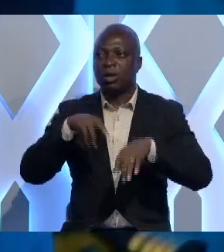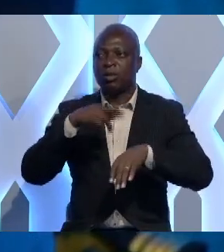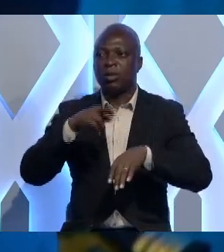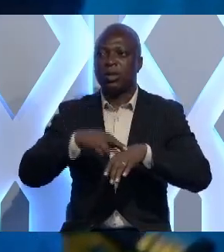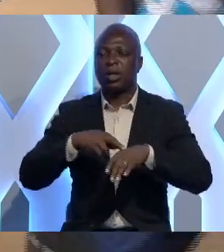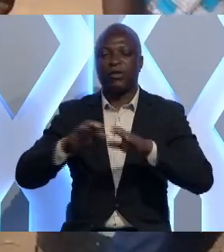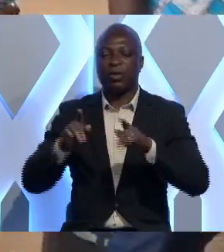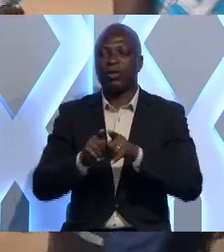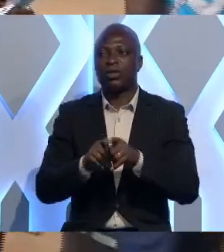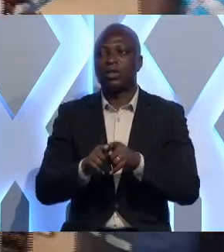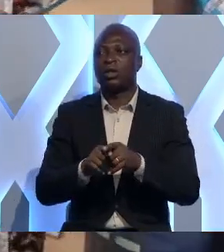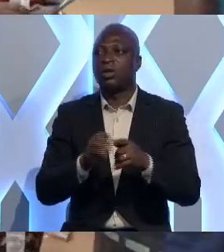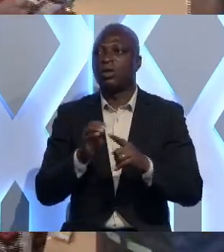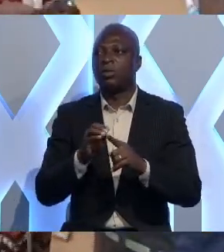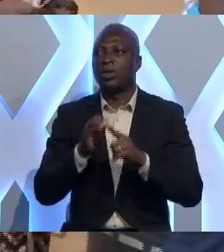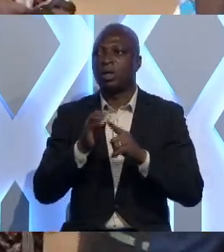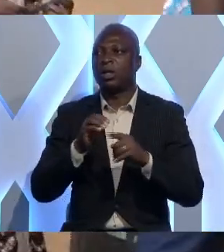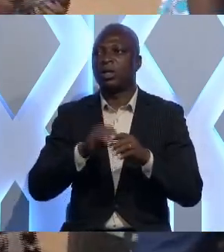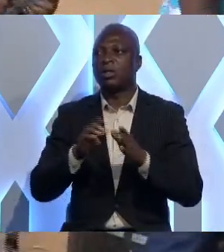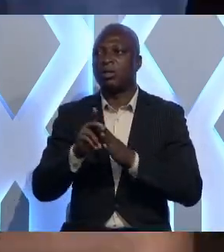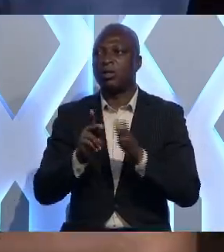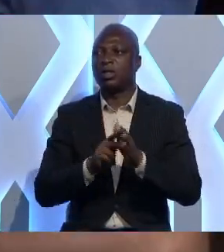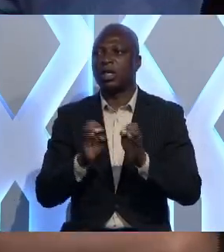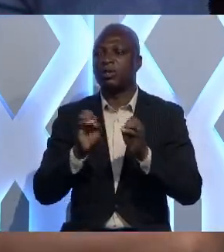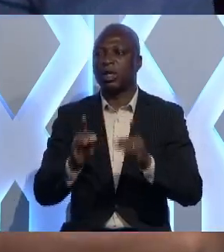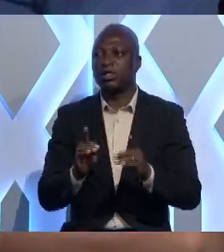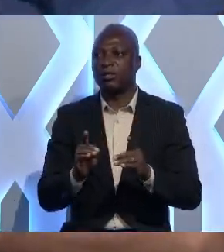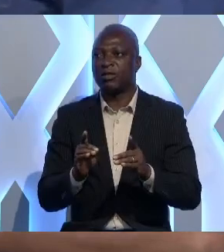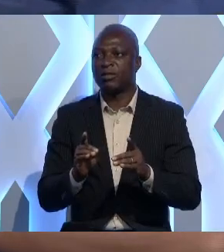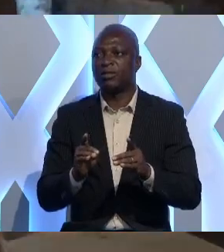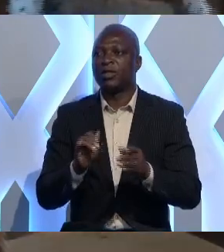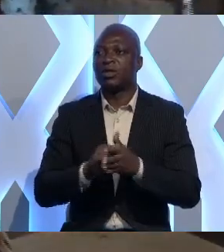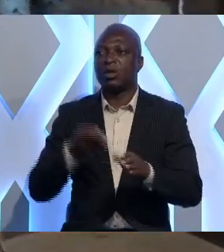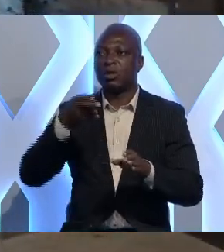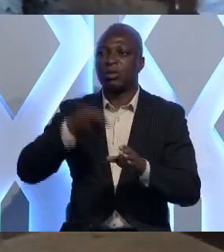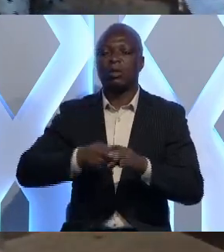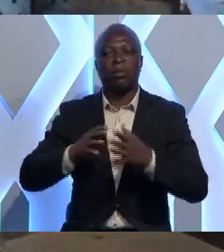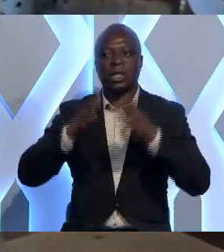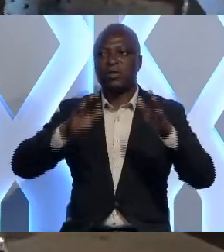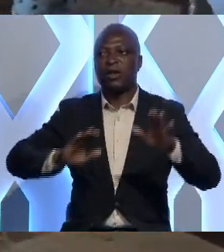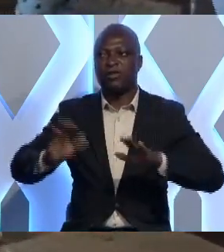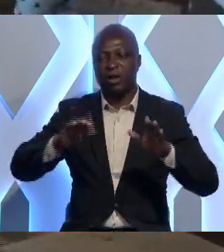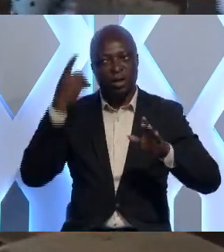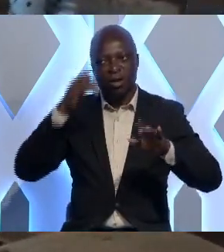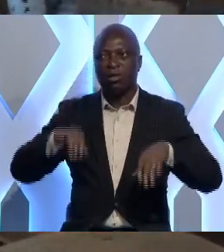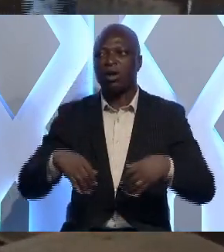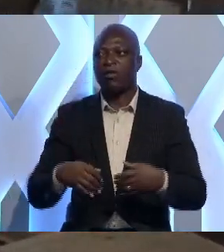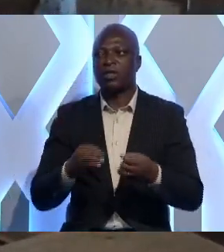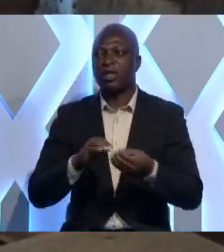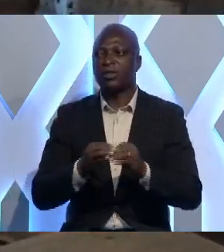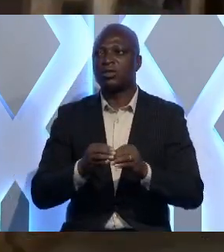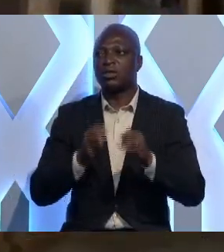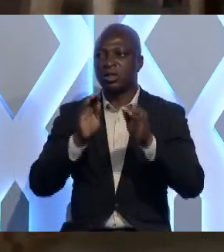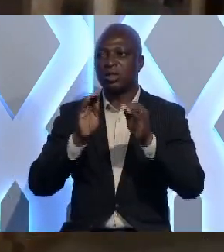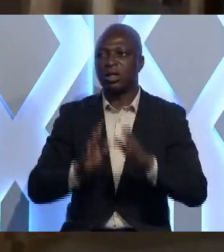en a fait également une priorité dans sa politique éducative. Un recrutement massif est fait pour renforcer l'effectif du personnel